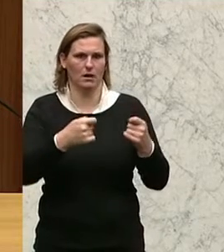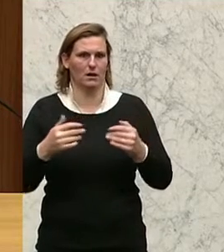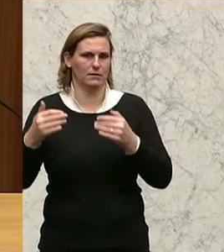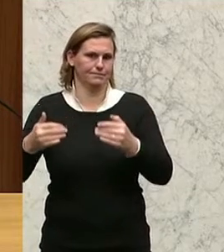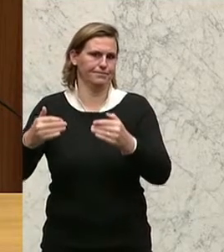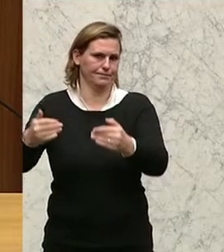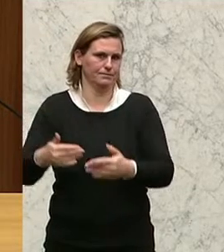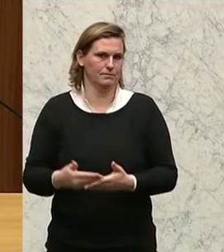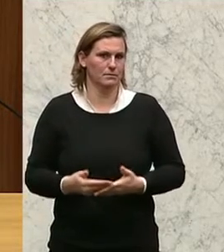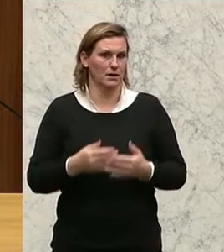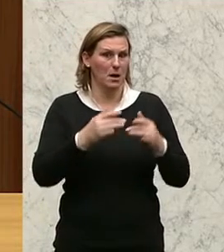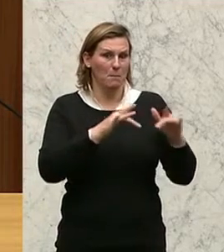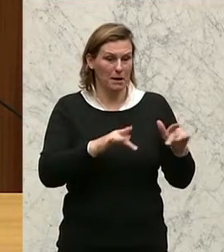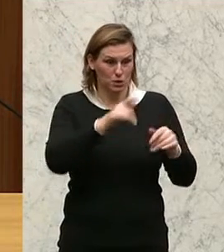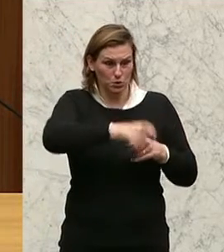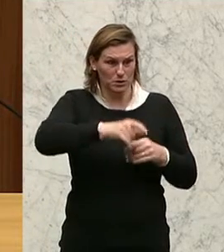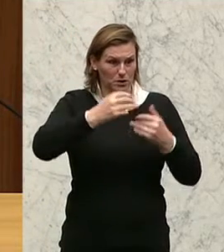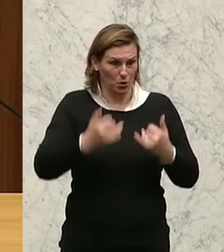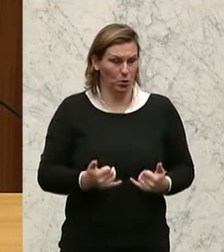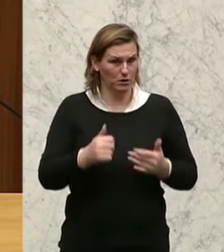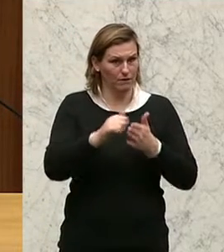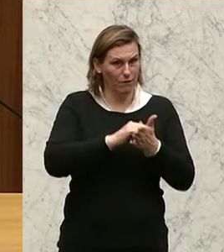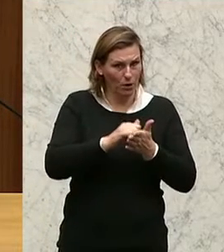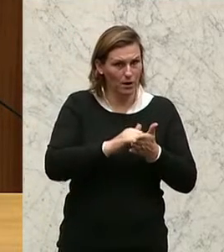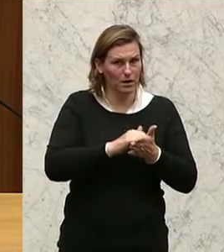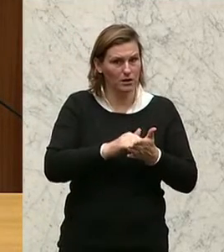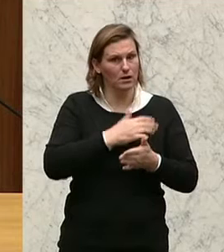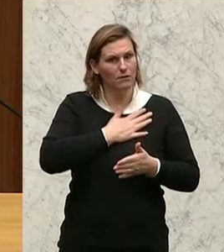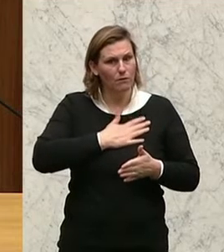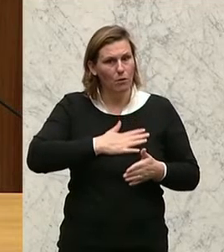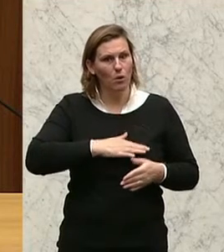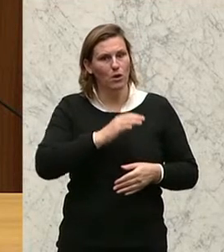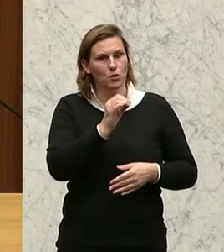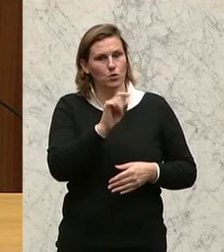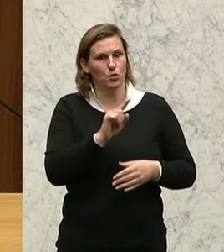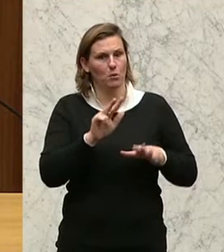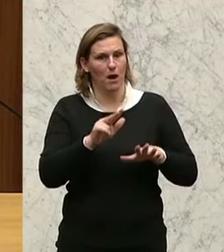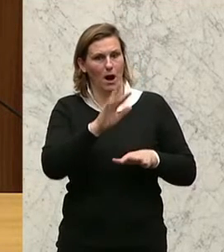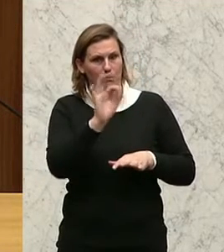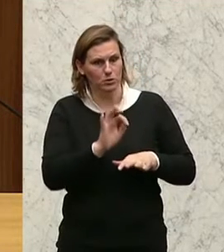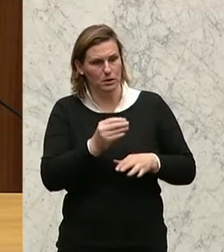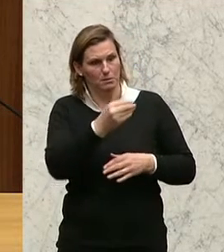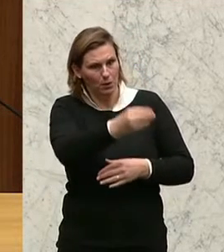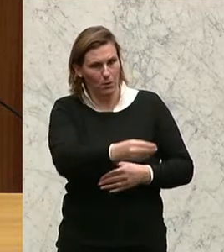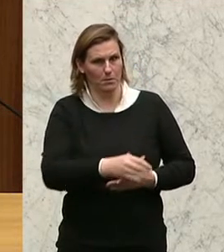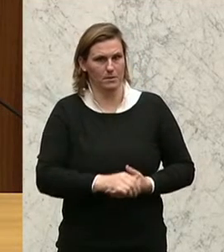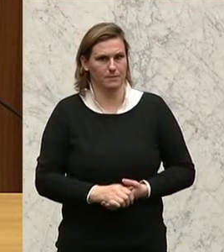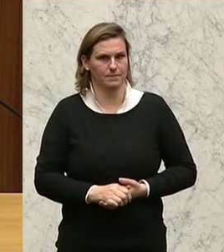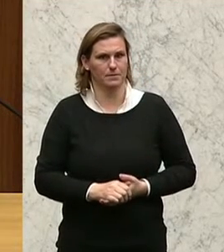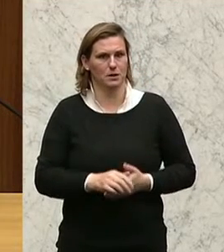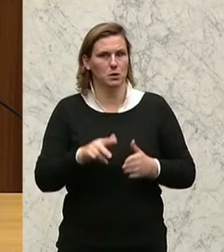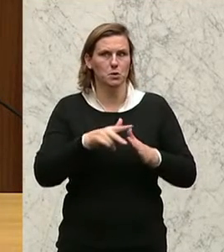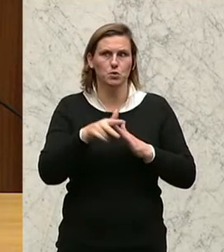Heute sollen sie sich freuen. Es wird ihnen die Wohltat von 0,8 Prozent zuteil. Das sind bei einer